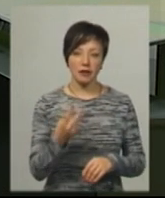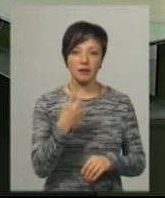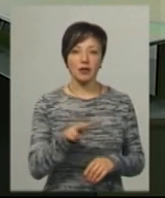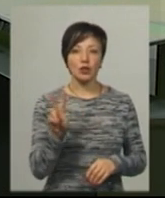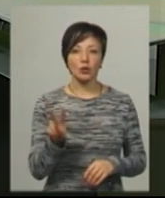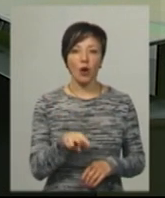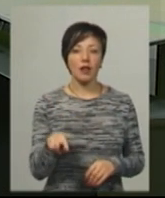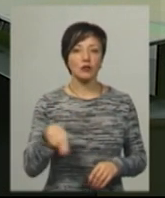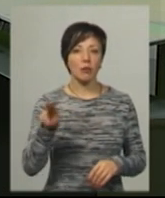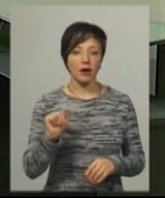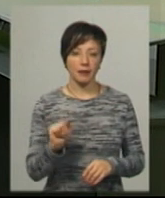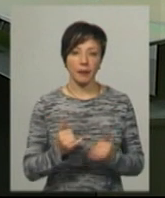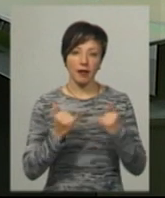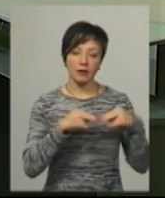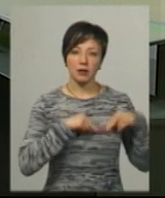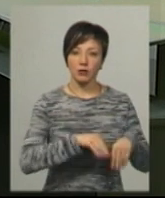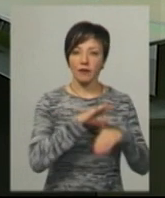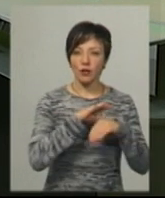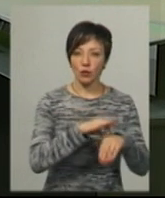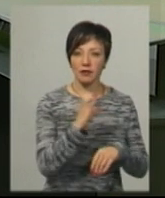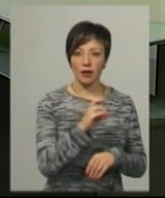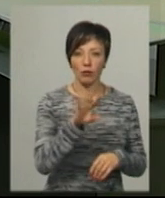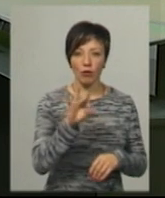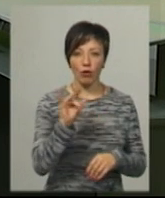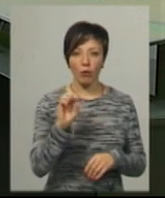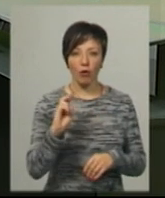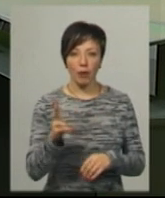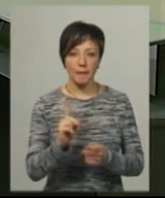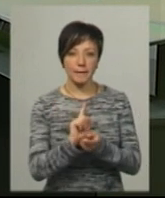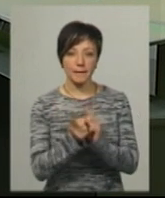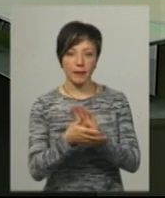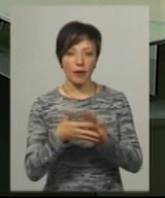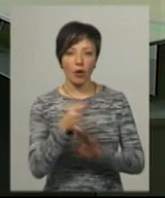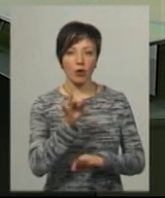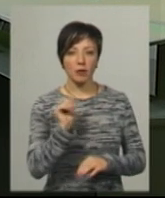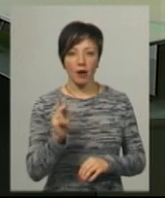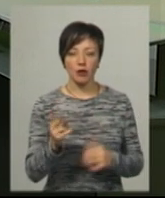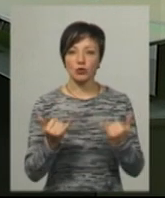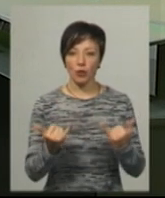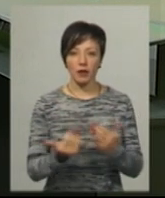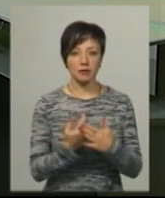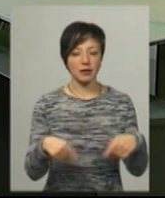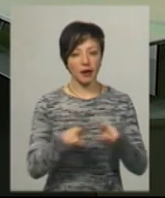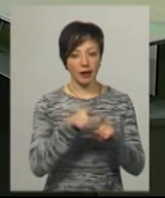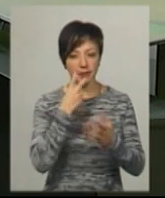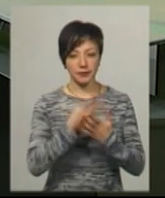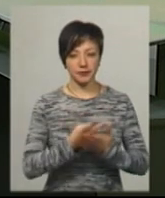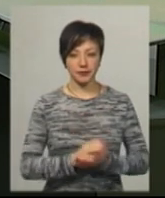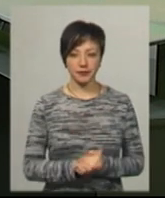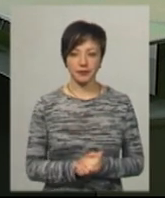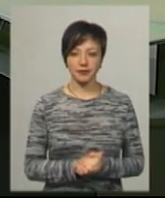22 листопада. В студії працює ведуча Світлана Поробок. На жестову мову перекладає Ольга Рибак. Сьогодні у випуску ви побачите.